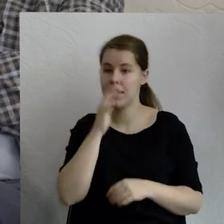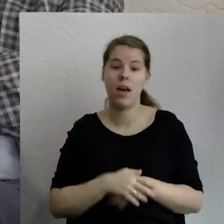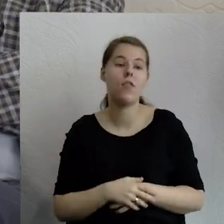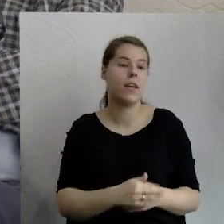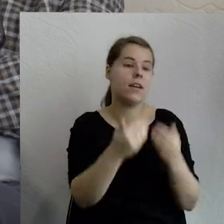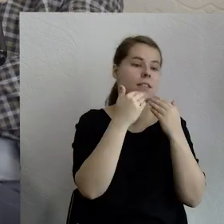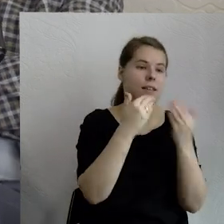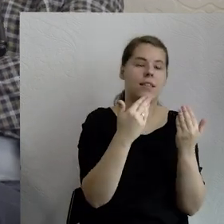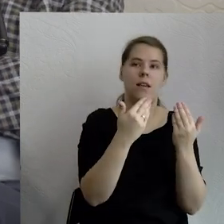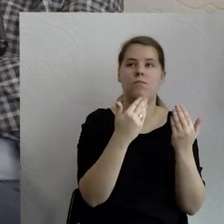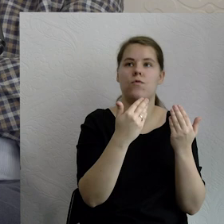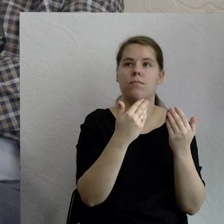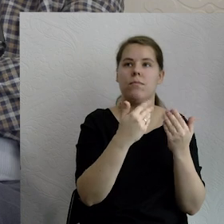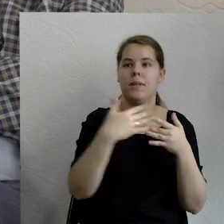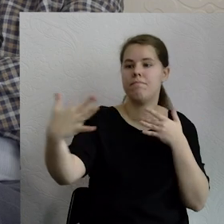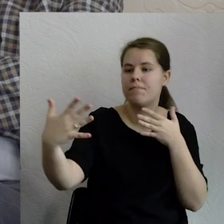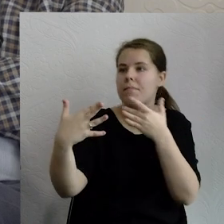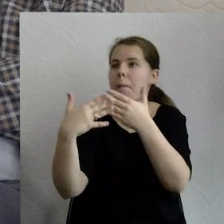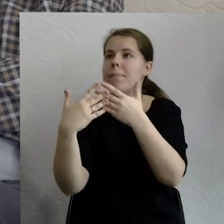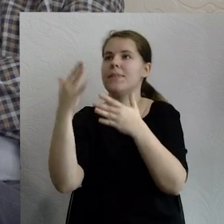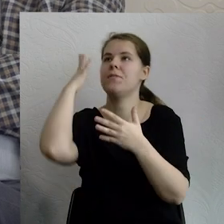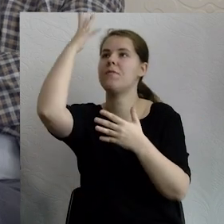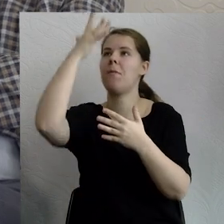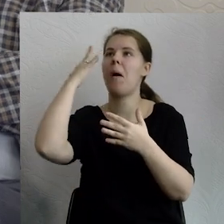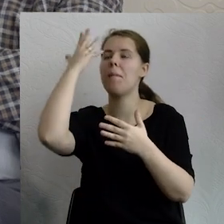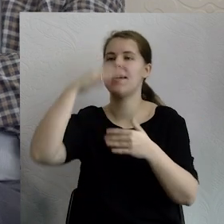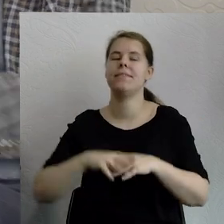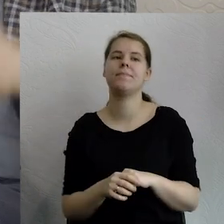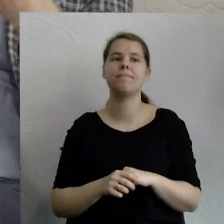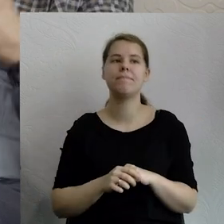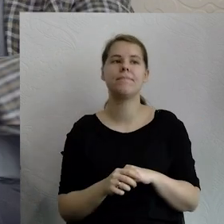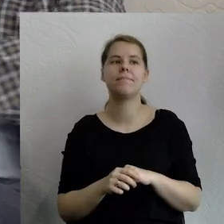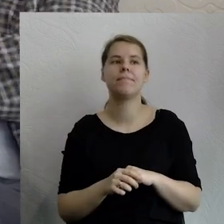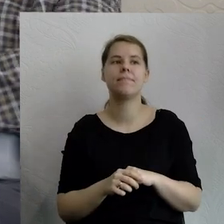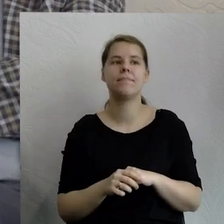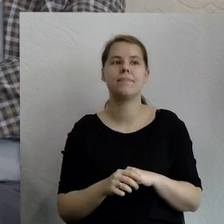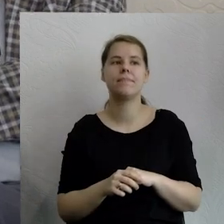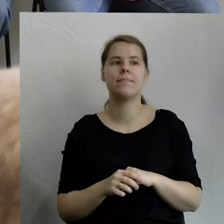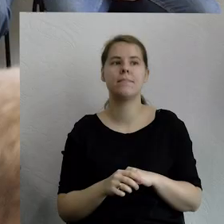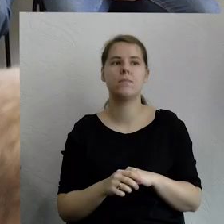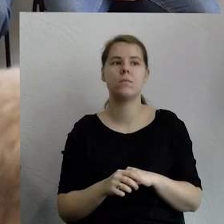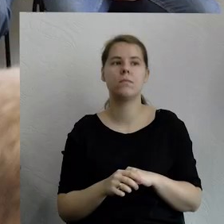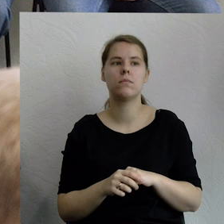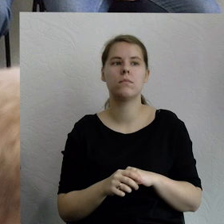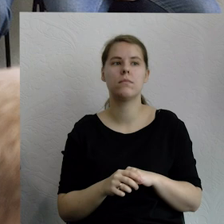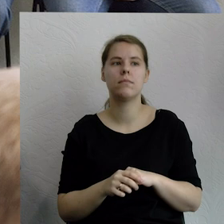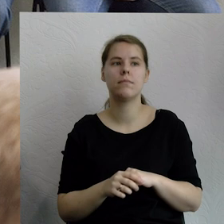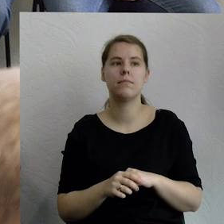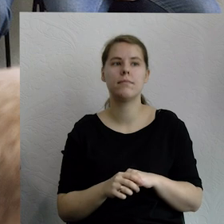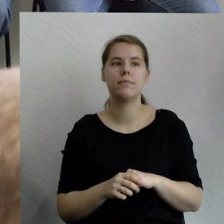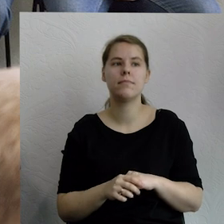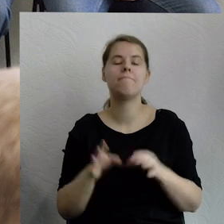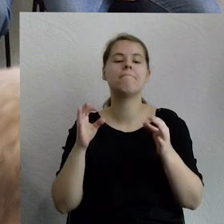żebyśmy się zbliżyli do tych, do tych marzeń rzeczywistości. No i tak sobie też to poprzez pewne marzenia opowiem.